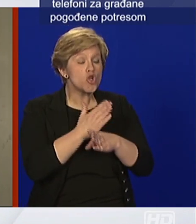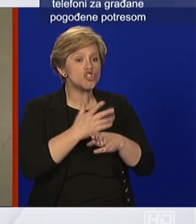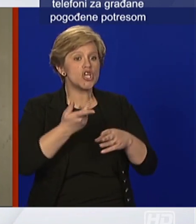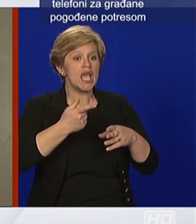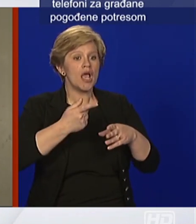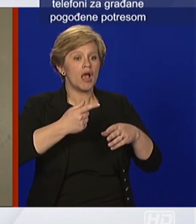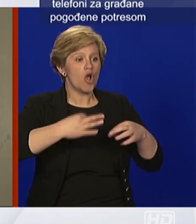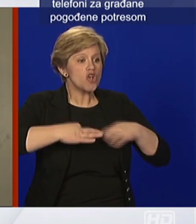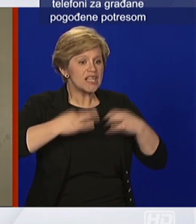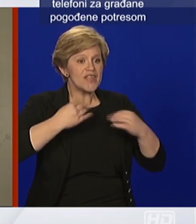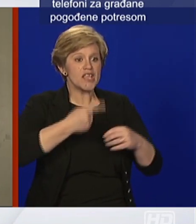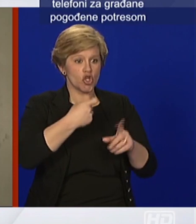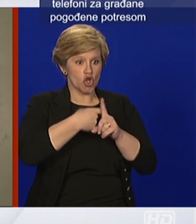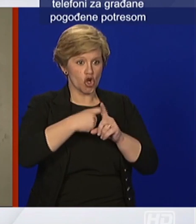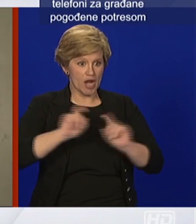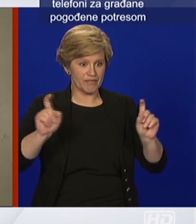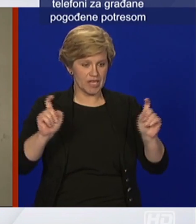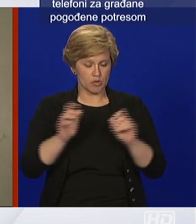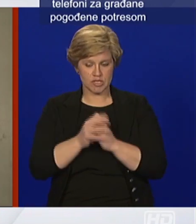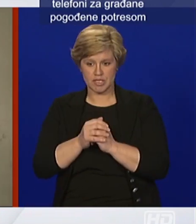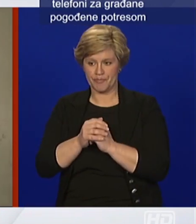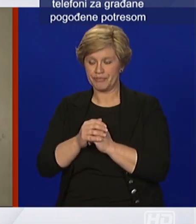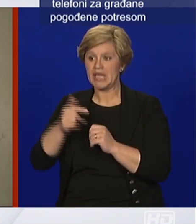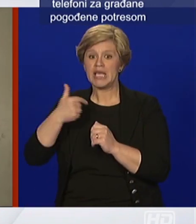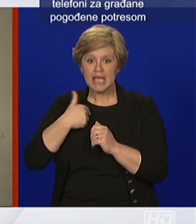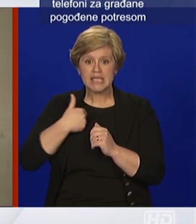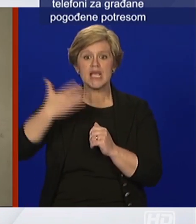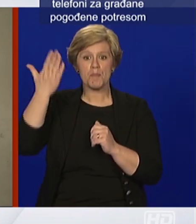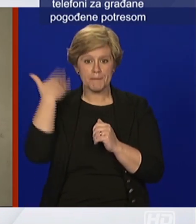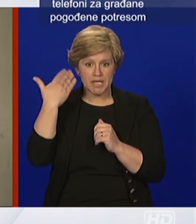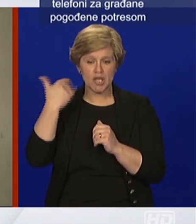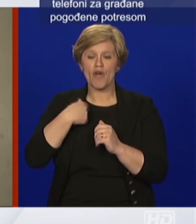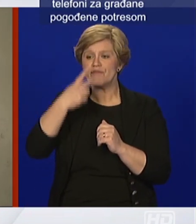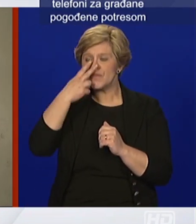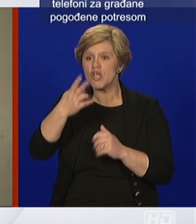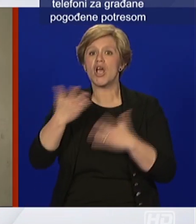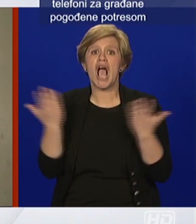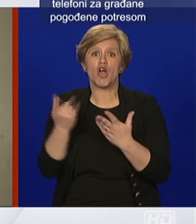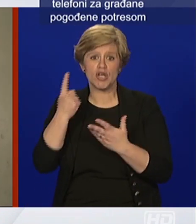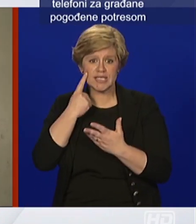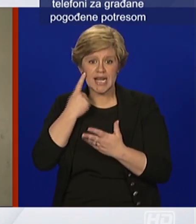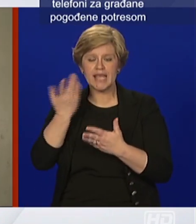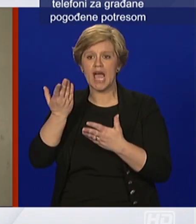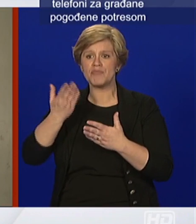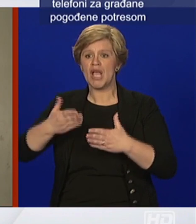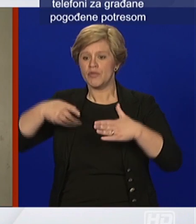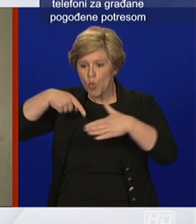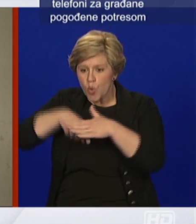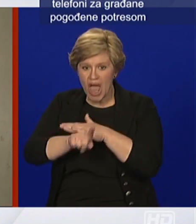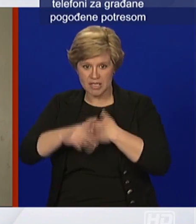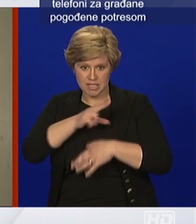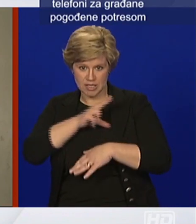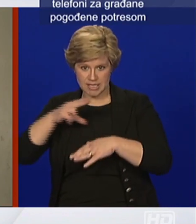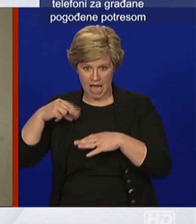Dakle ja sam bio i vidio kako to izgleda na ulazu u Zagreb i mogu reći da